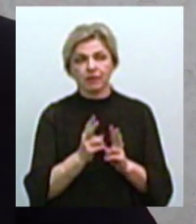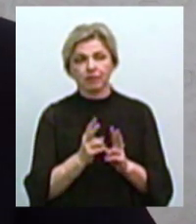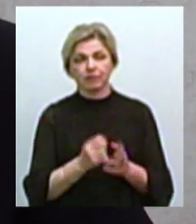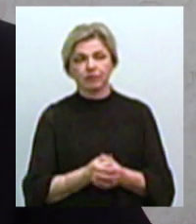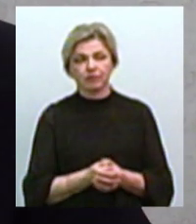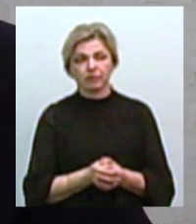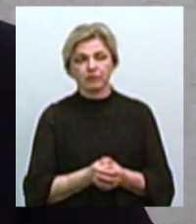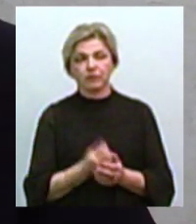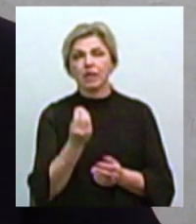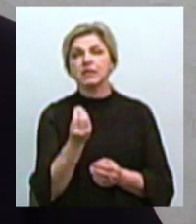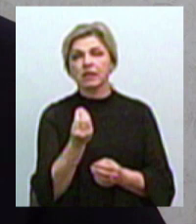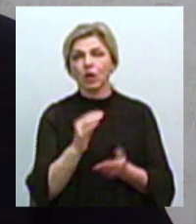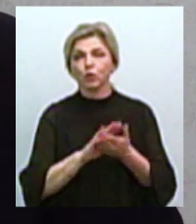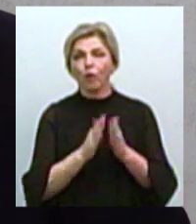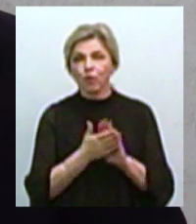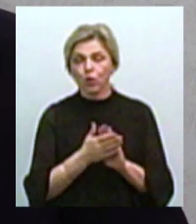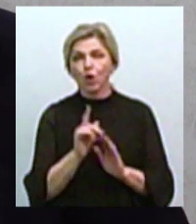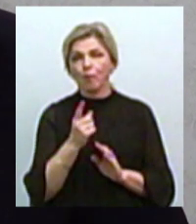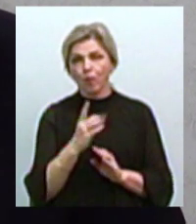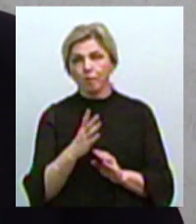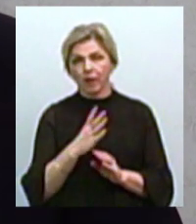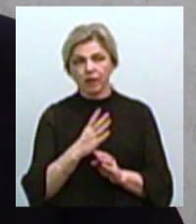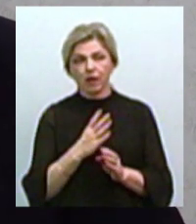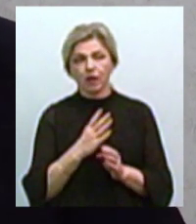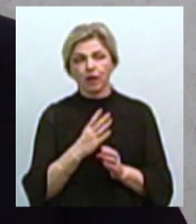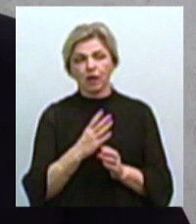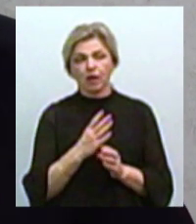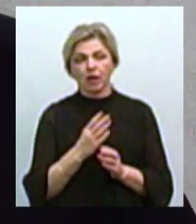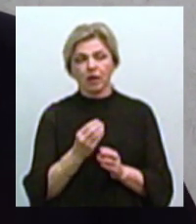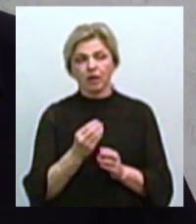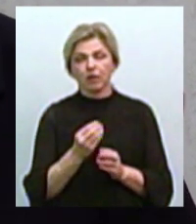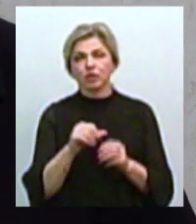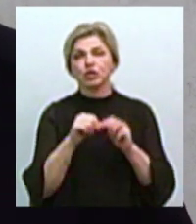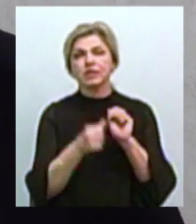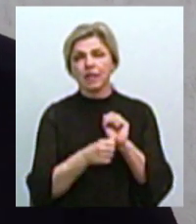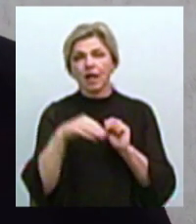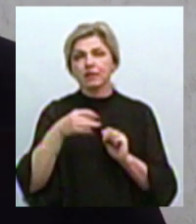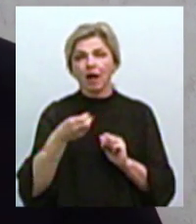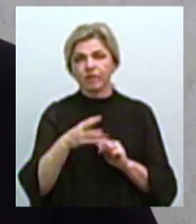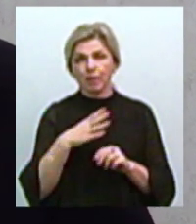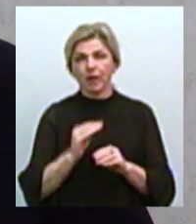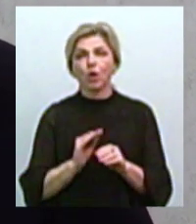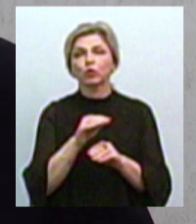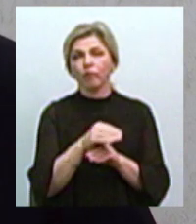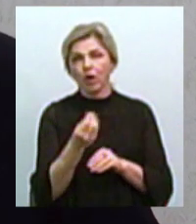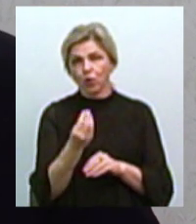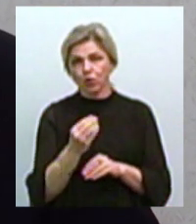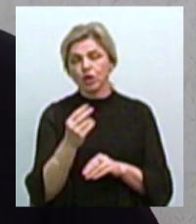ціни договору, тому що були довидалені гроші 16 травня 2019 року.